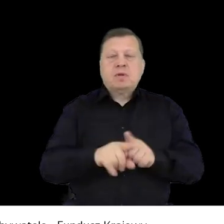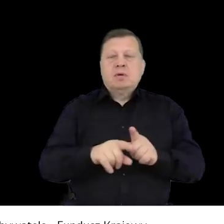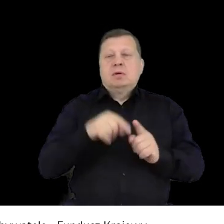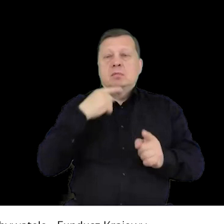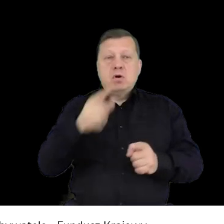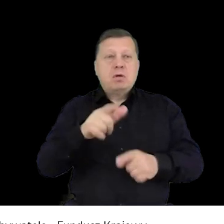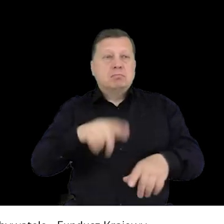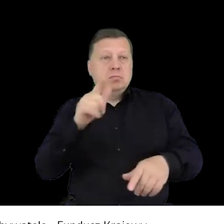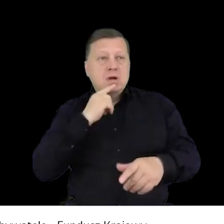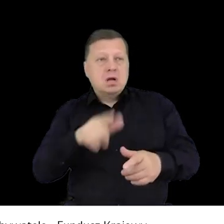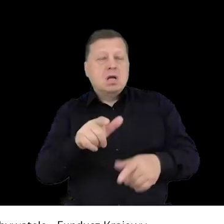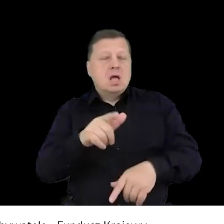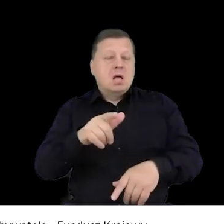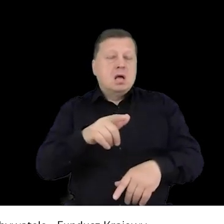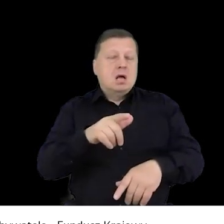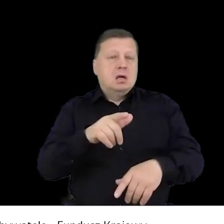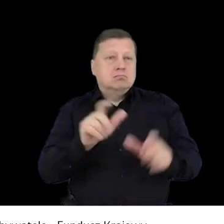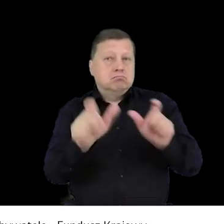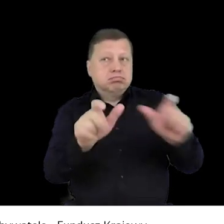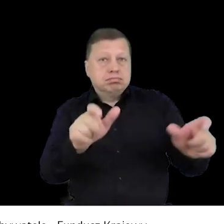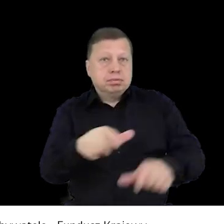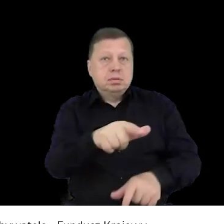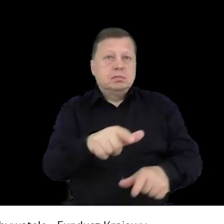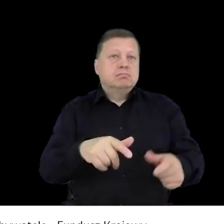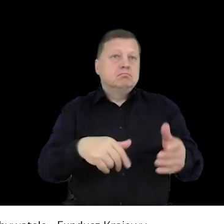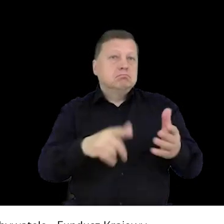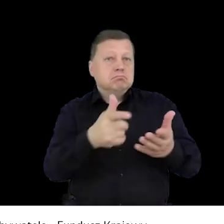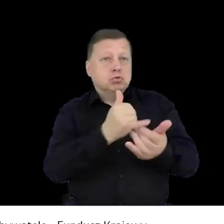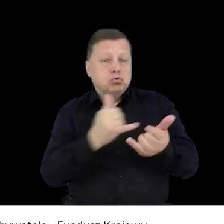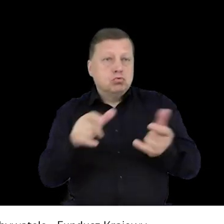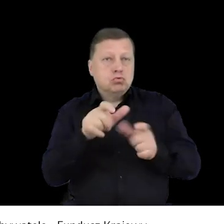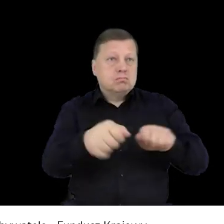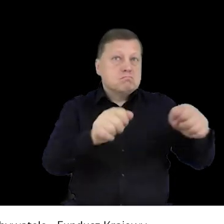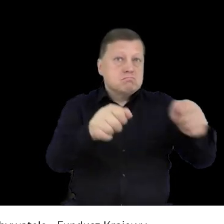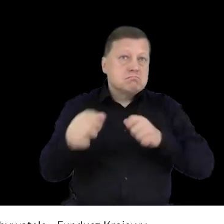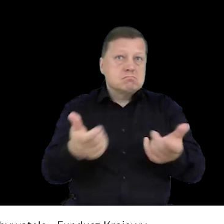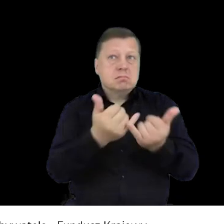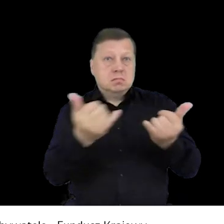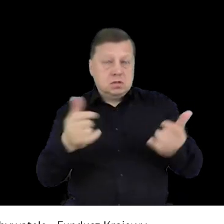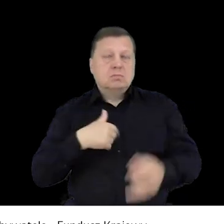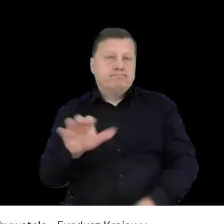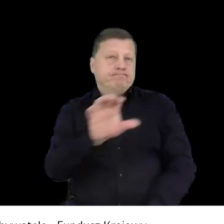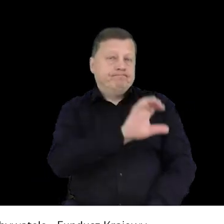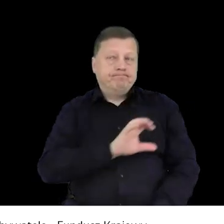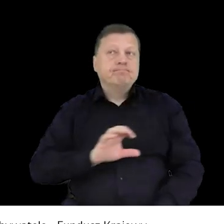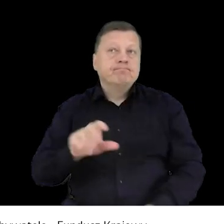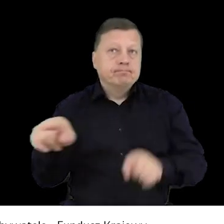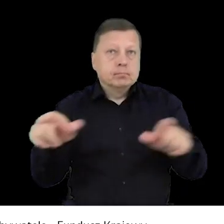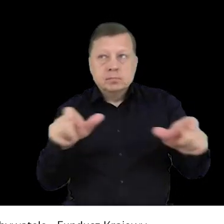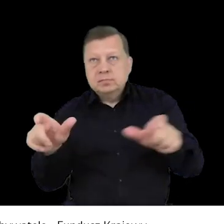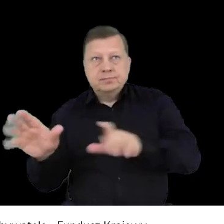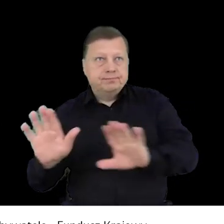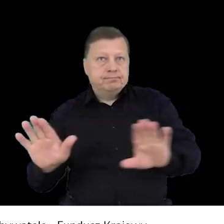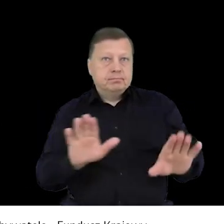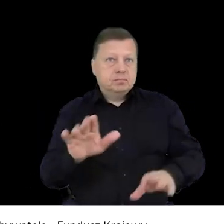legitymowanie, użycie siły zatrzymania. Jeżeli są używane jakieś środki przymówu bezpośredniego, też to obserwujemy. Staramy się ocenić,